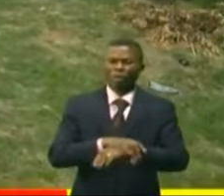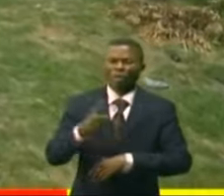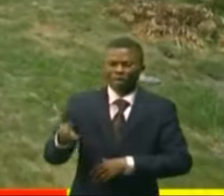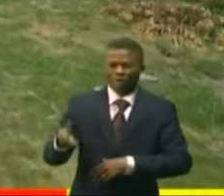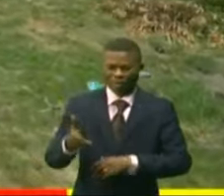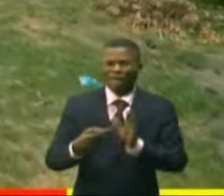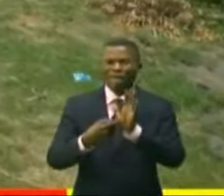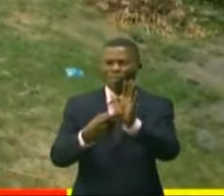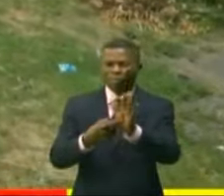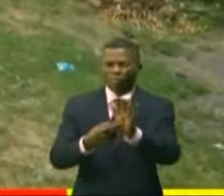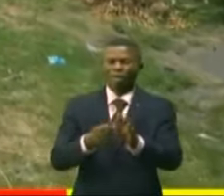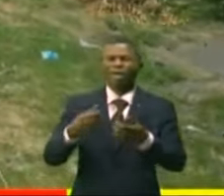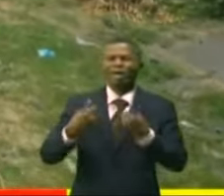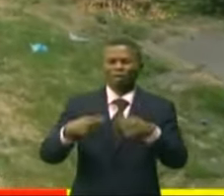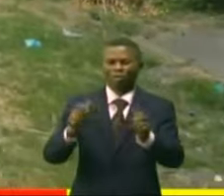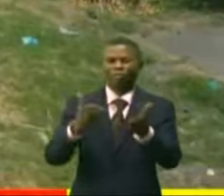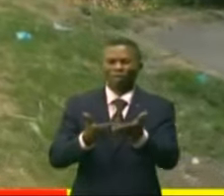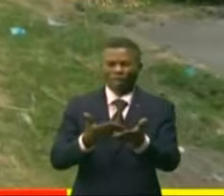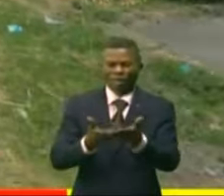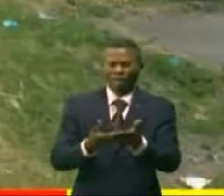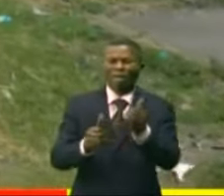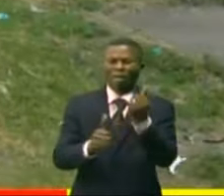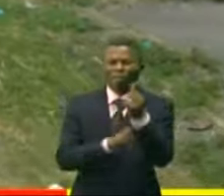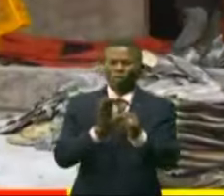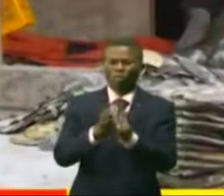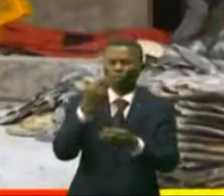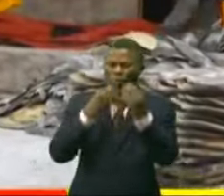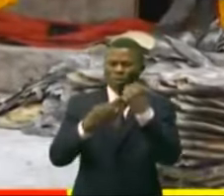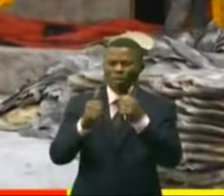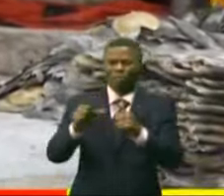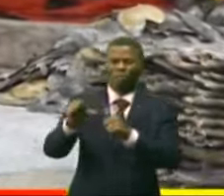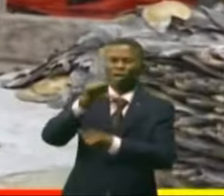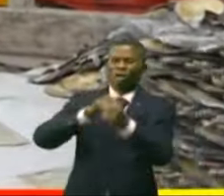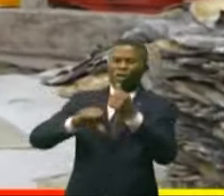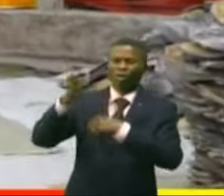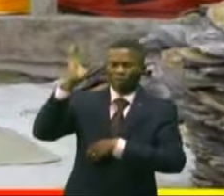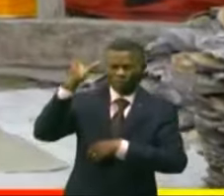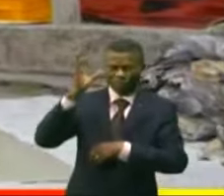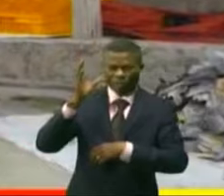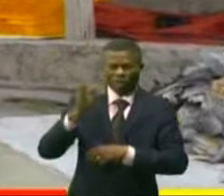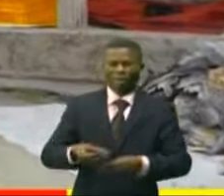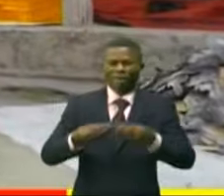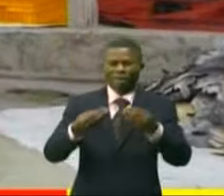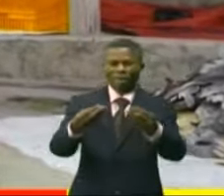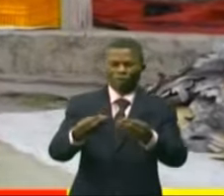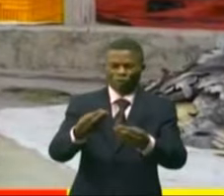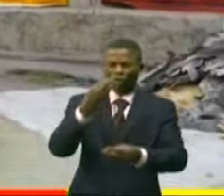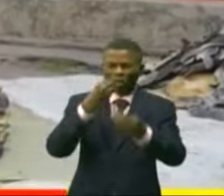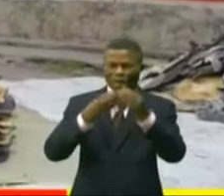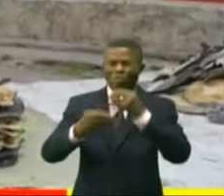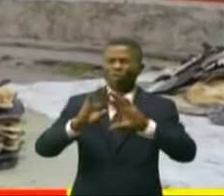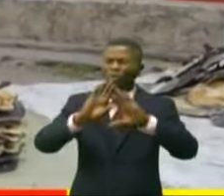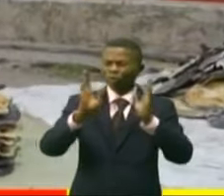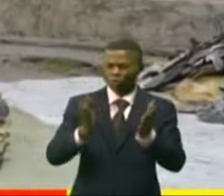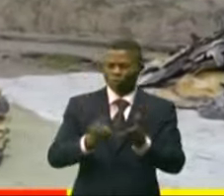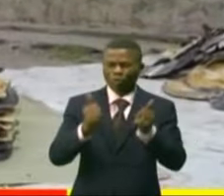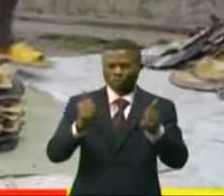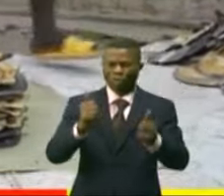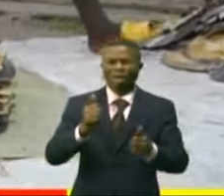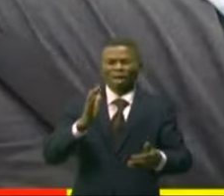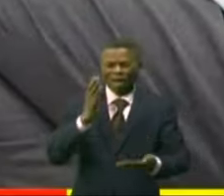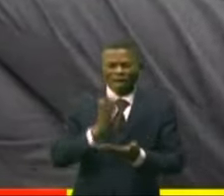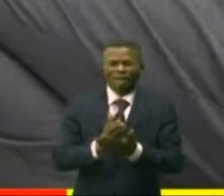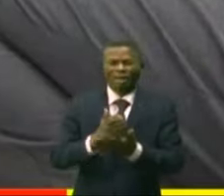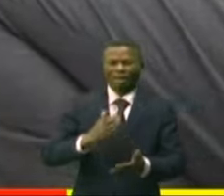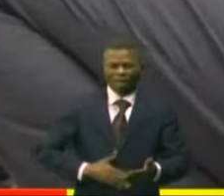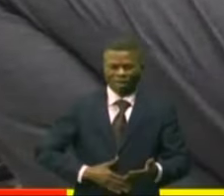déversées sur les marchés de Bougna et environ, ce qui mettra à l'abri la population de l'Itouris à consommer de